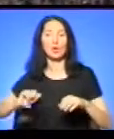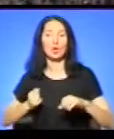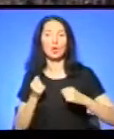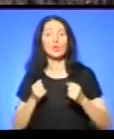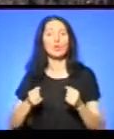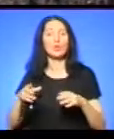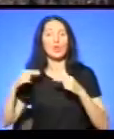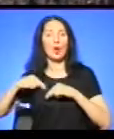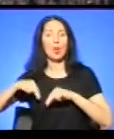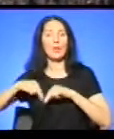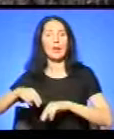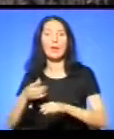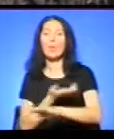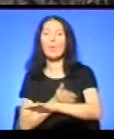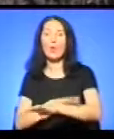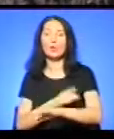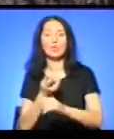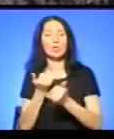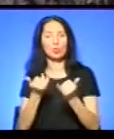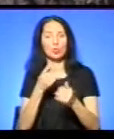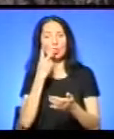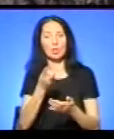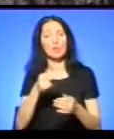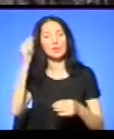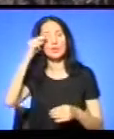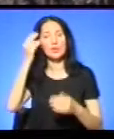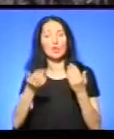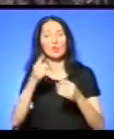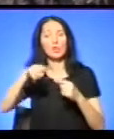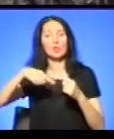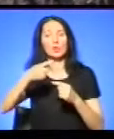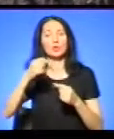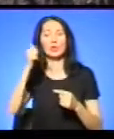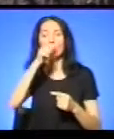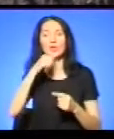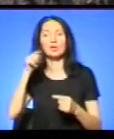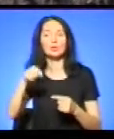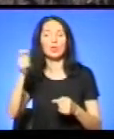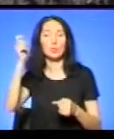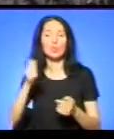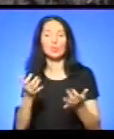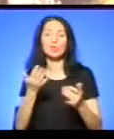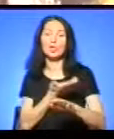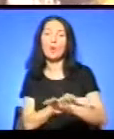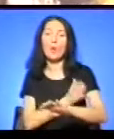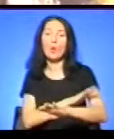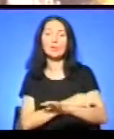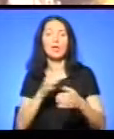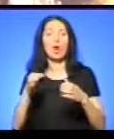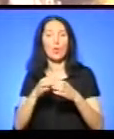дивляться на той турнір, вивчають. Можливо, дасть Бог, на другий рік сюди ще приїде і польська команда.